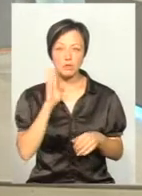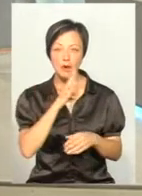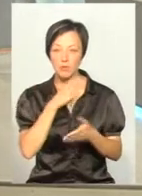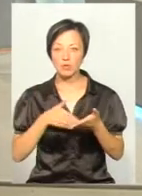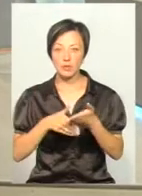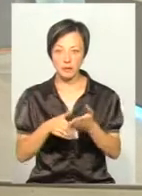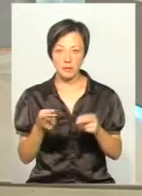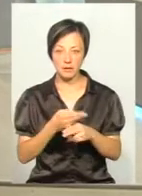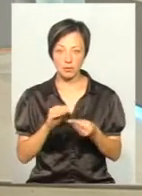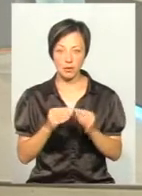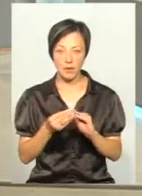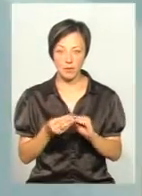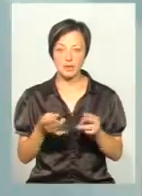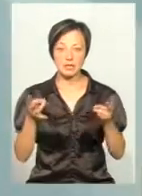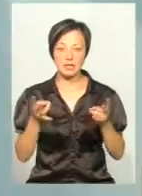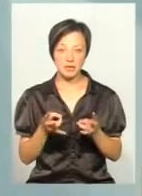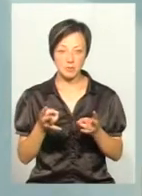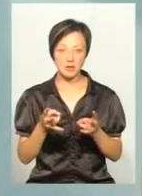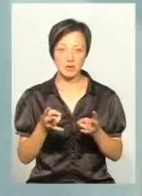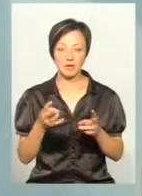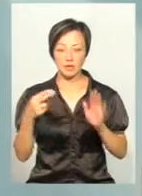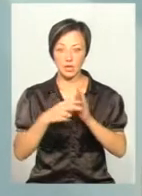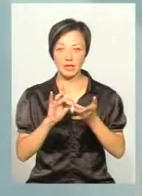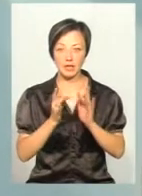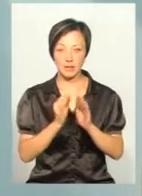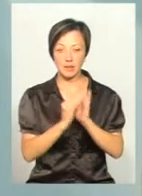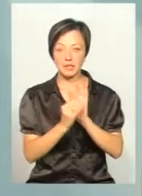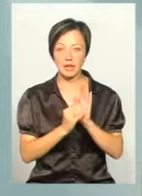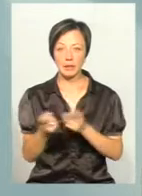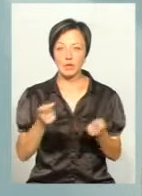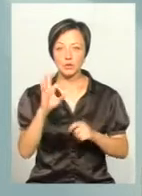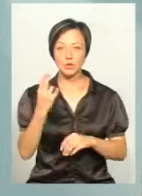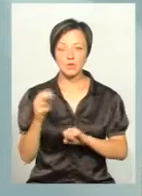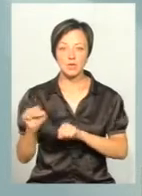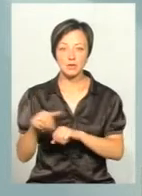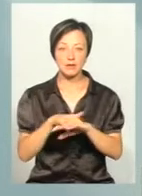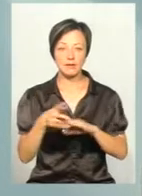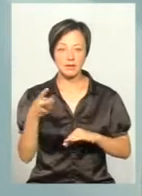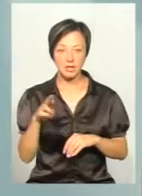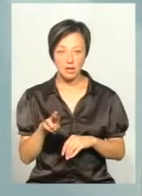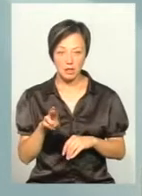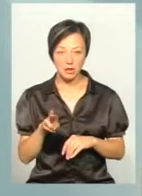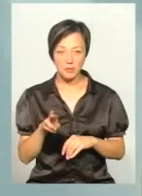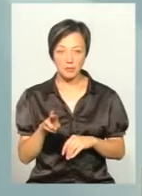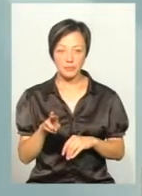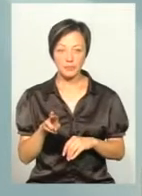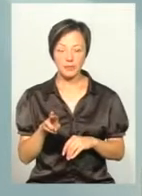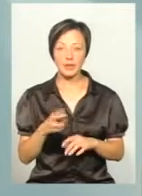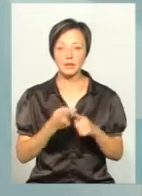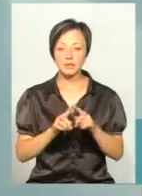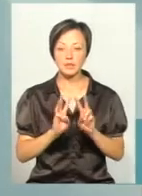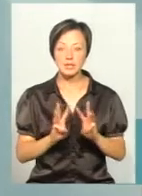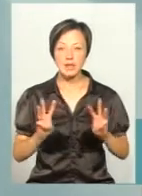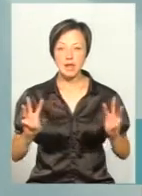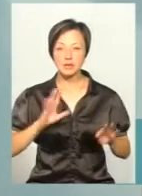помогти без проблем. Для цього включається інтернет, пишеться департамент соціального захисту населення. На цьому сайті